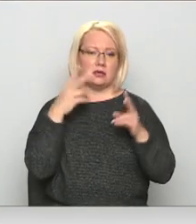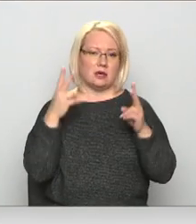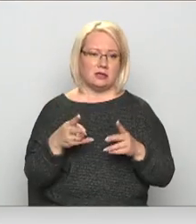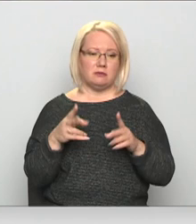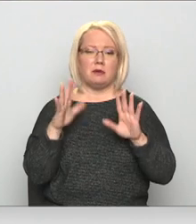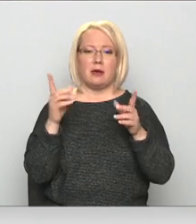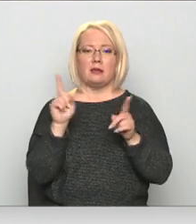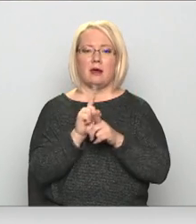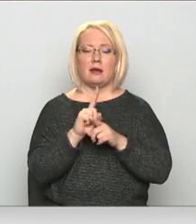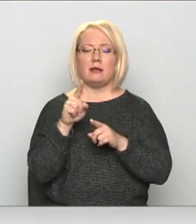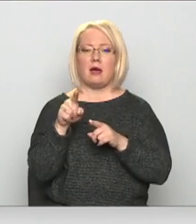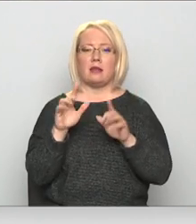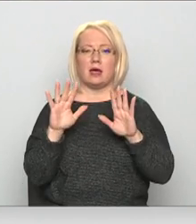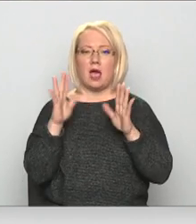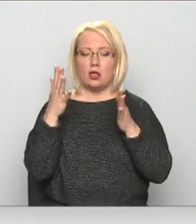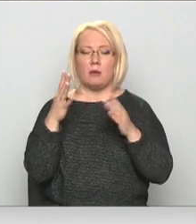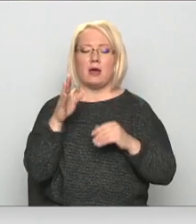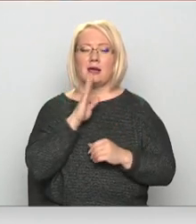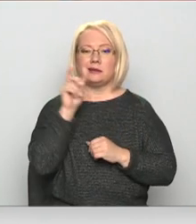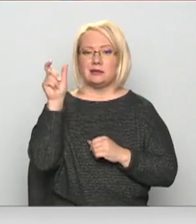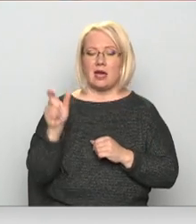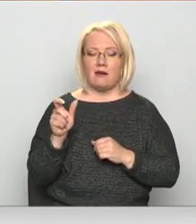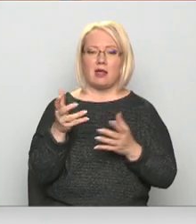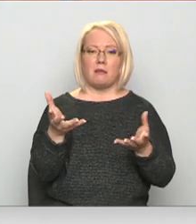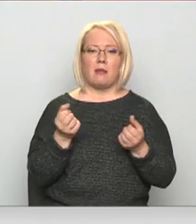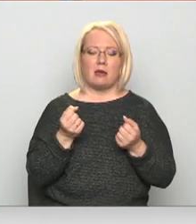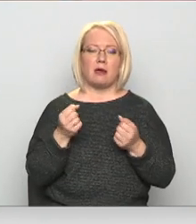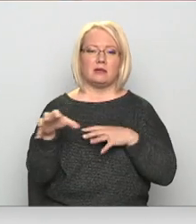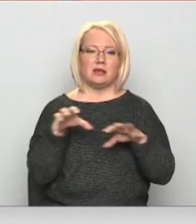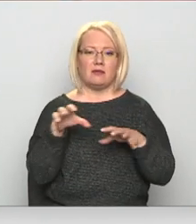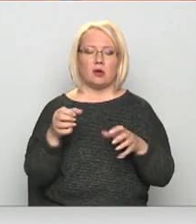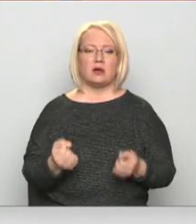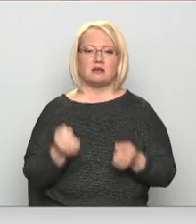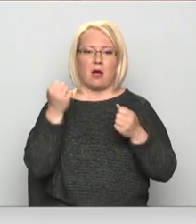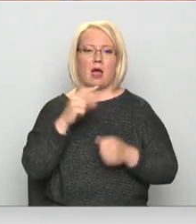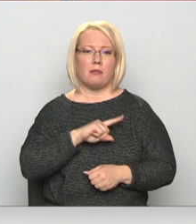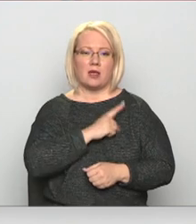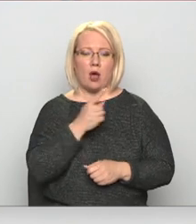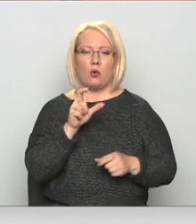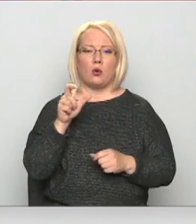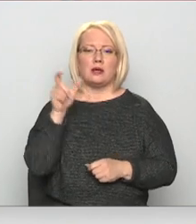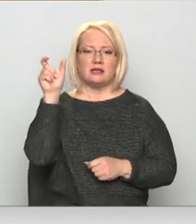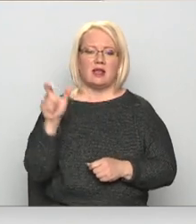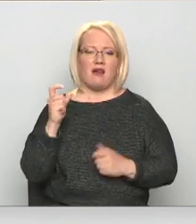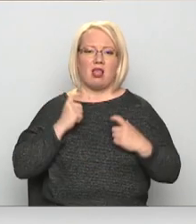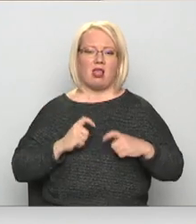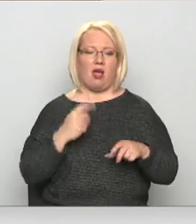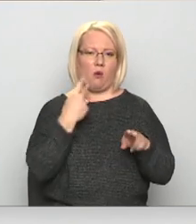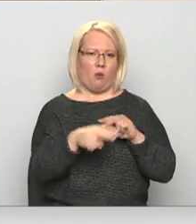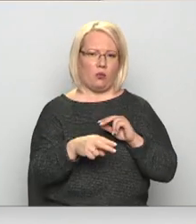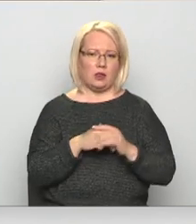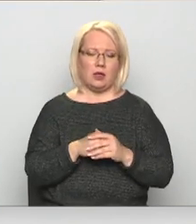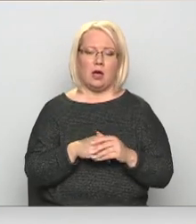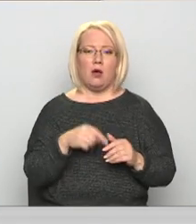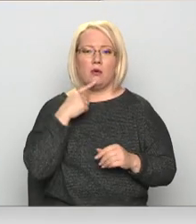ir arī tādi gadījumi, kad Laimas rokās nonāk dzīvnieku ar smagām traumām, kas gūtas cilvēku cietasirdības dēļ. Kaķīts klīda